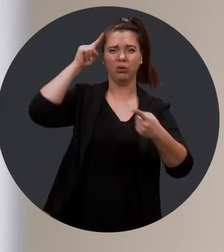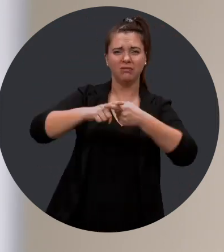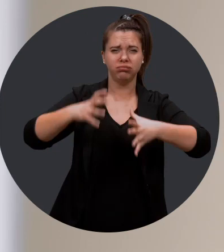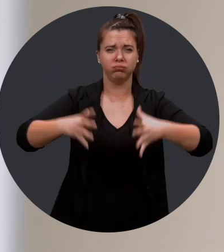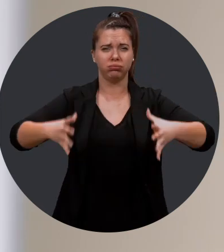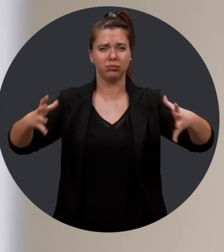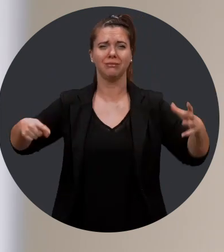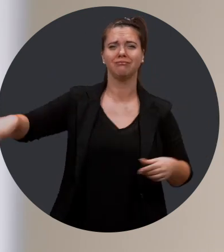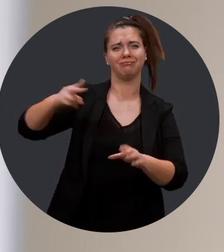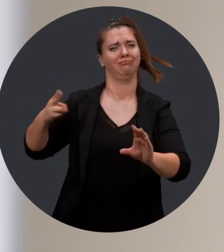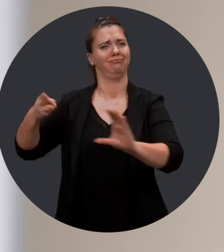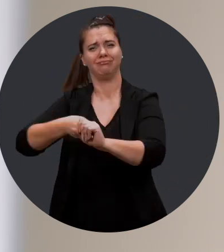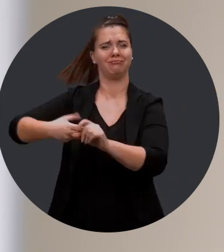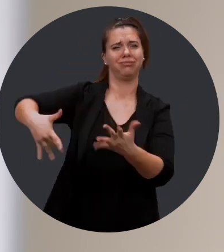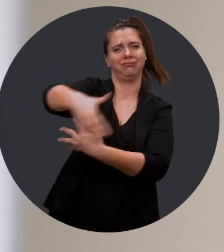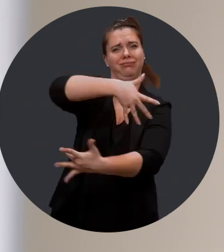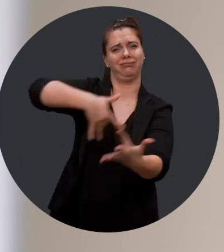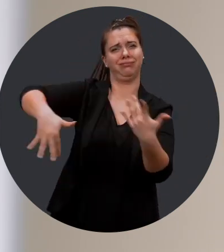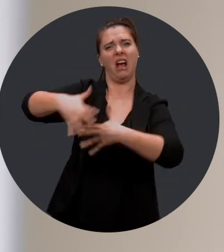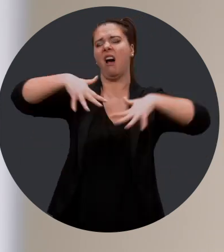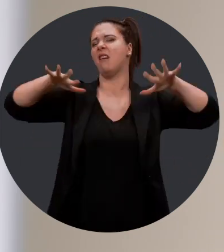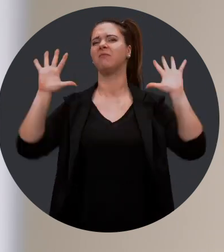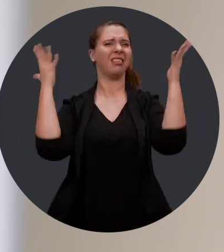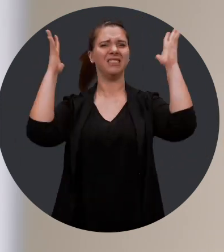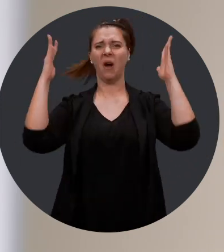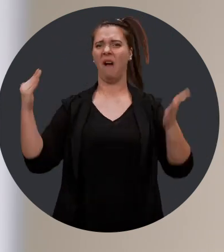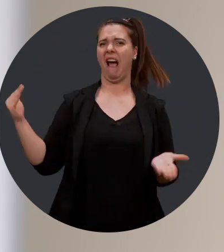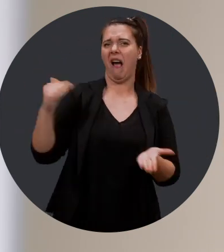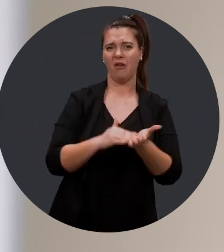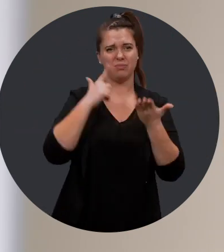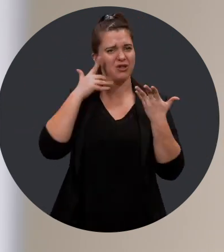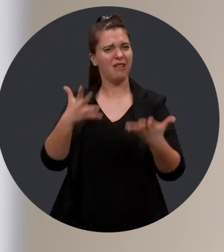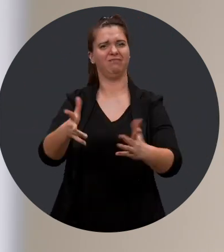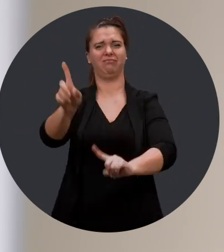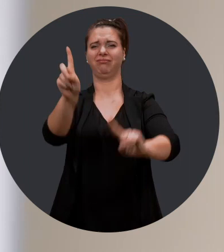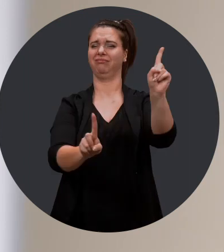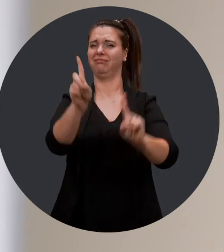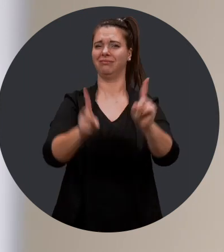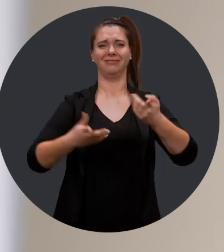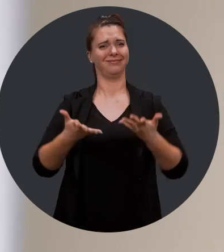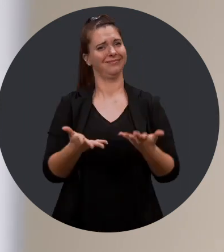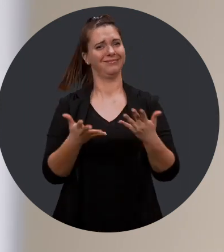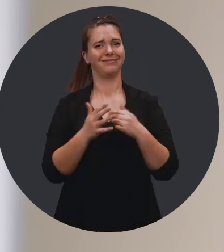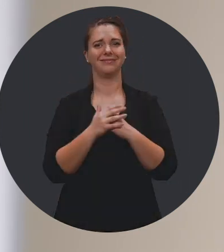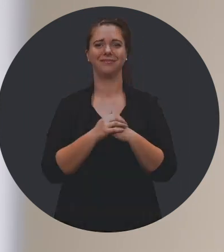participation sociale. Toutes mes félicitations et encore bravo pour cette célébration.